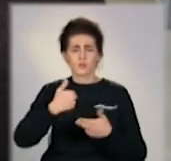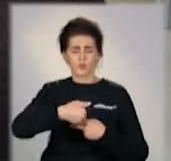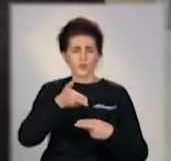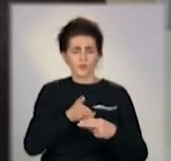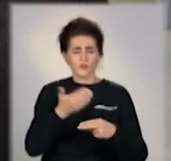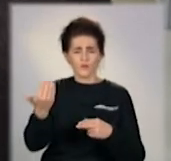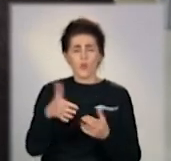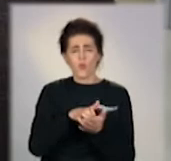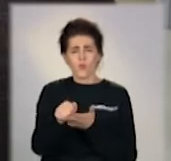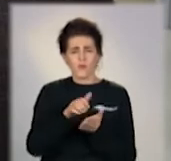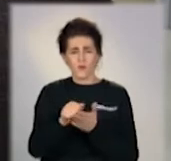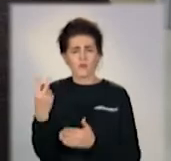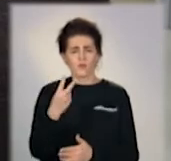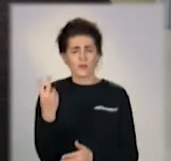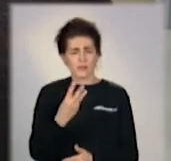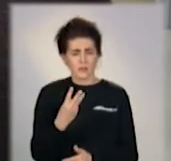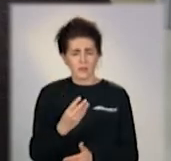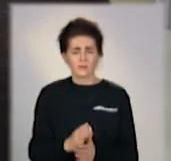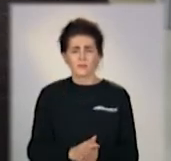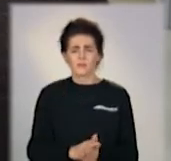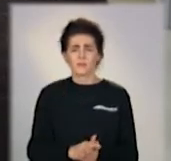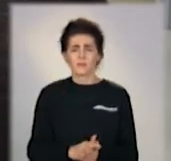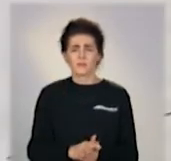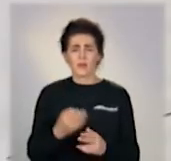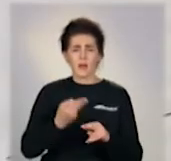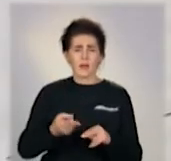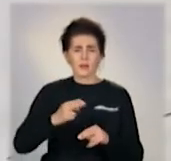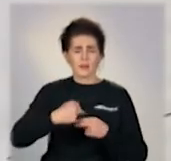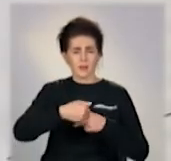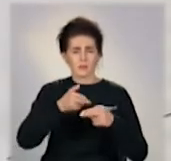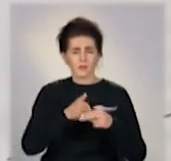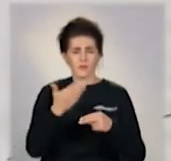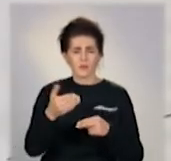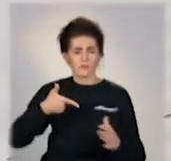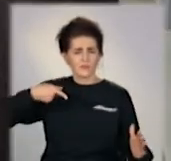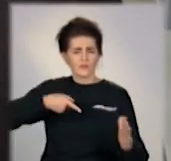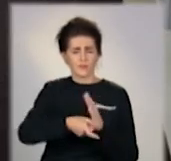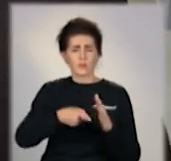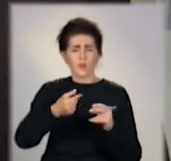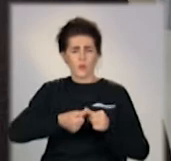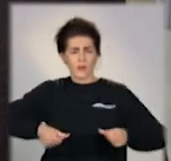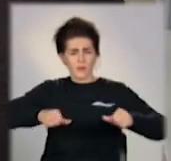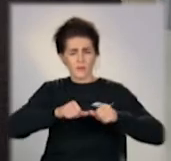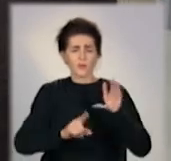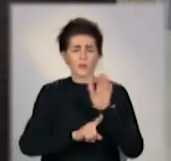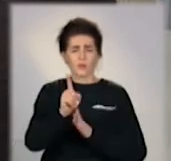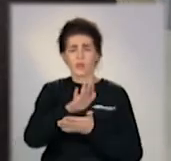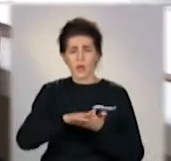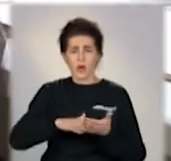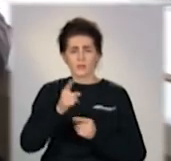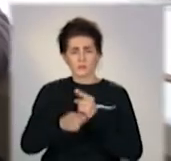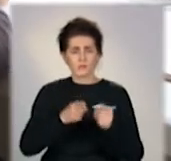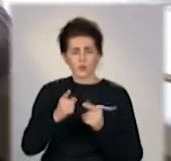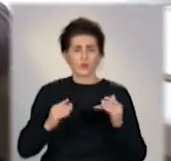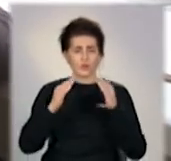конвертора второго і третього, це реконструкція газочистки міксерного відділення, дальніша модернізація доминого цеху.